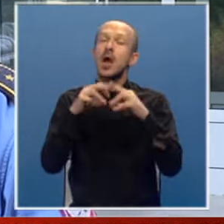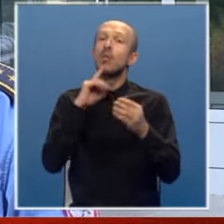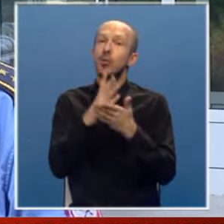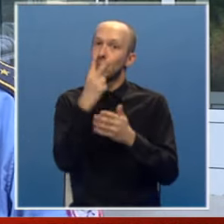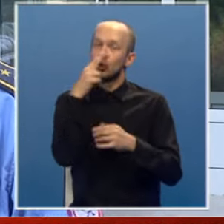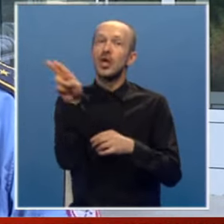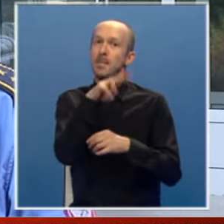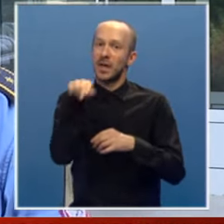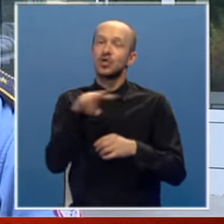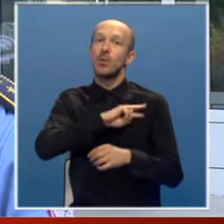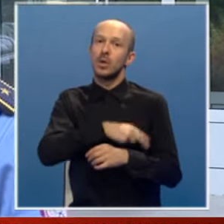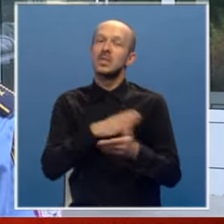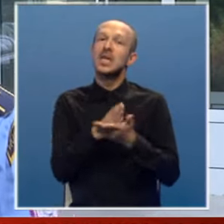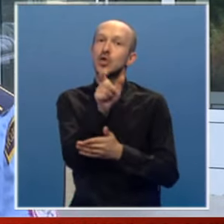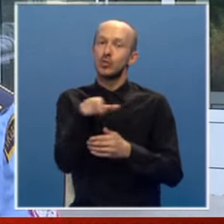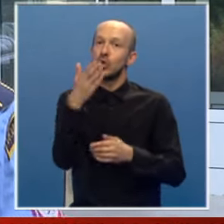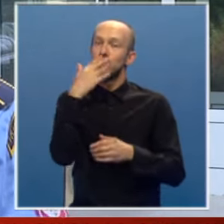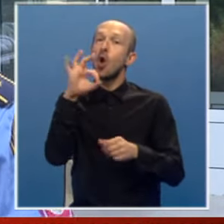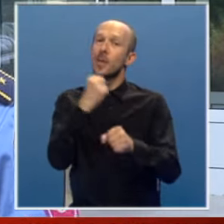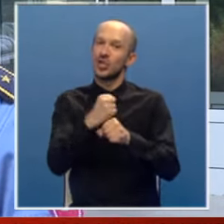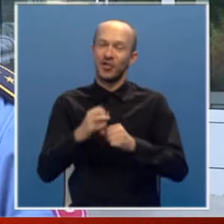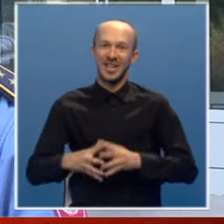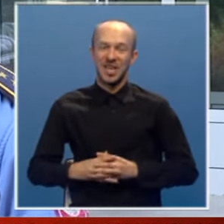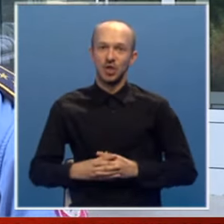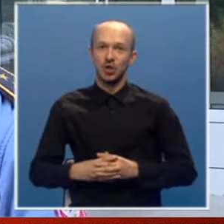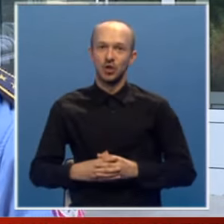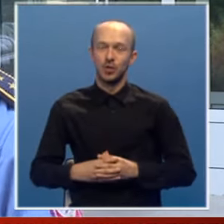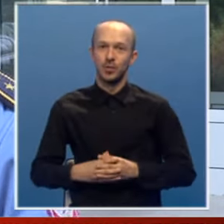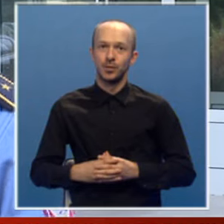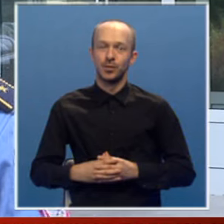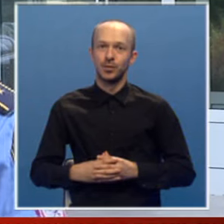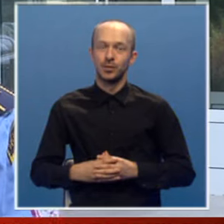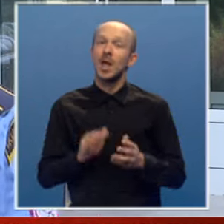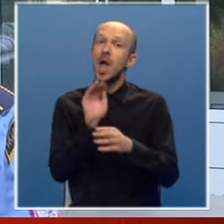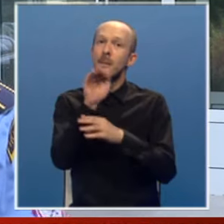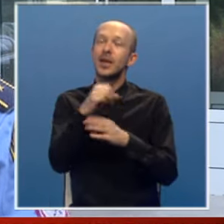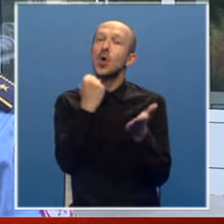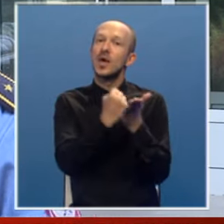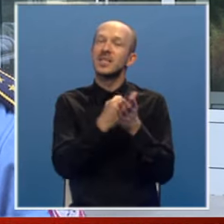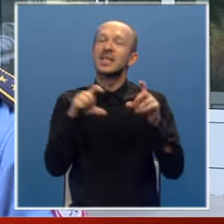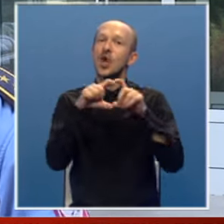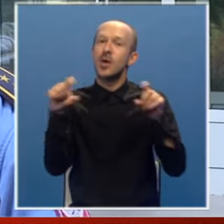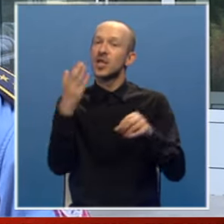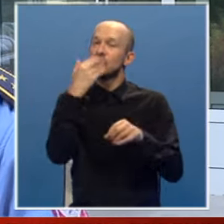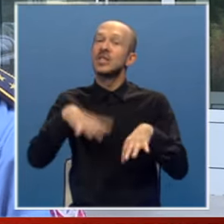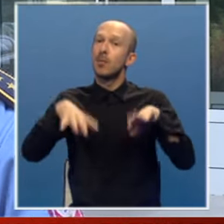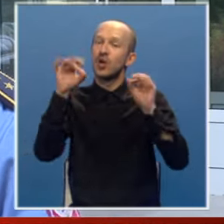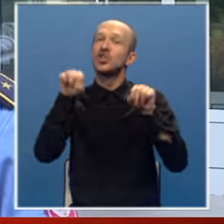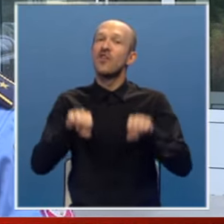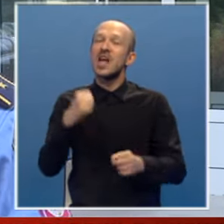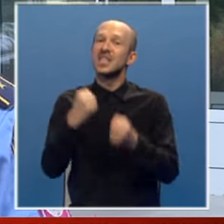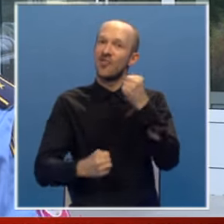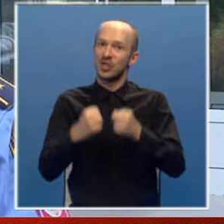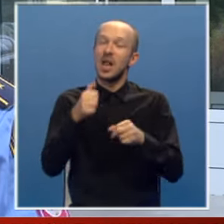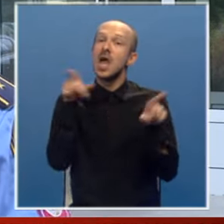uočeni prekršaj, policijski službenic će obrađivati preko registarskih odloga kad će se pronaći vlasnik